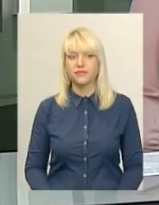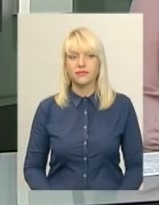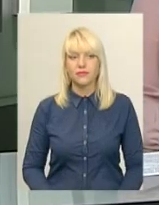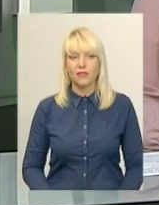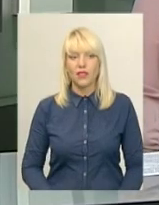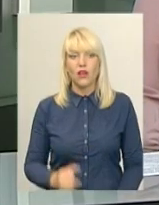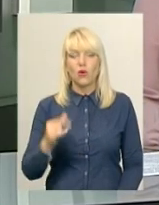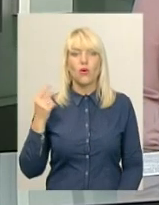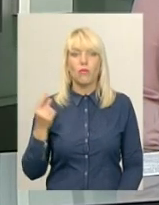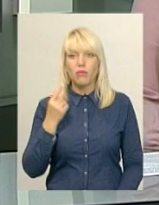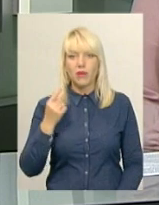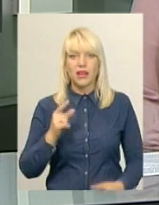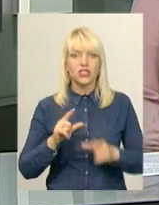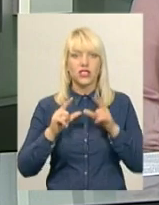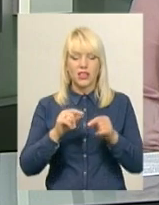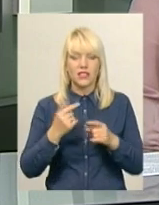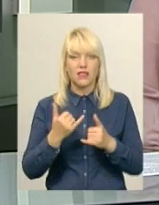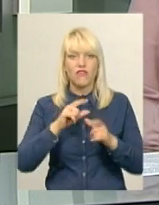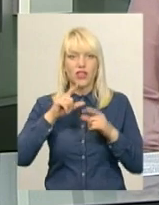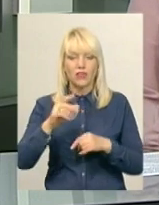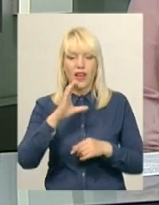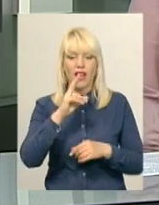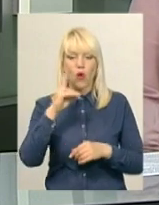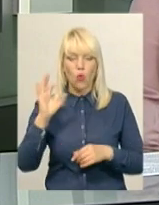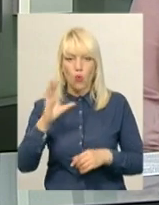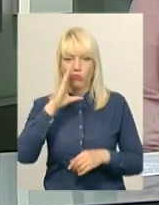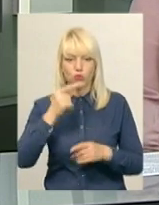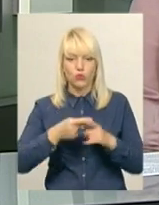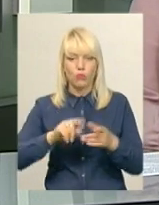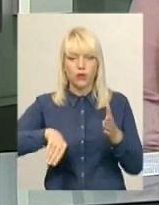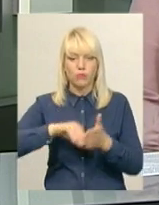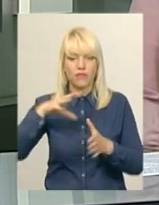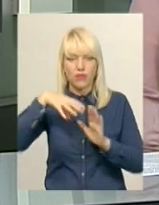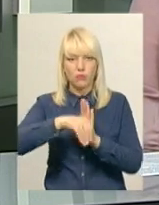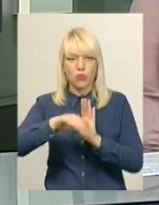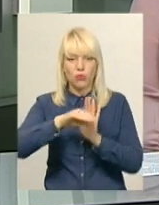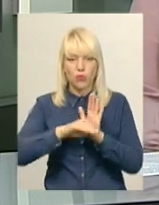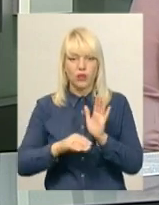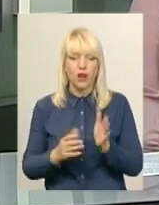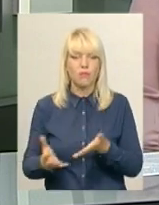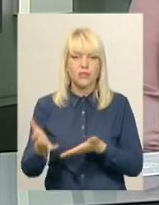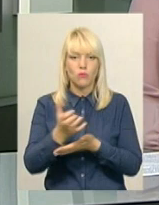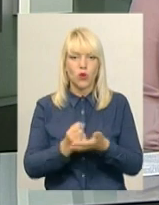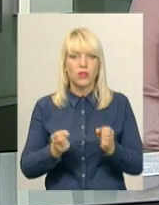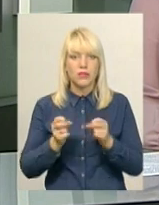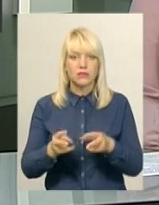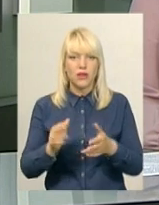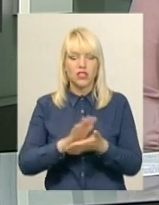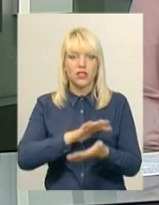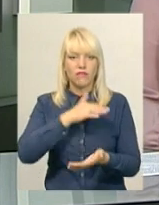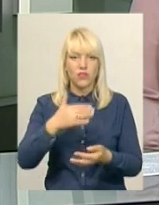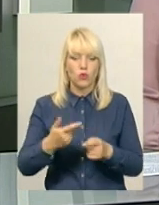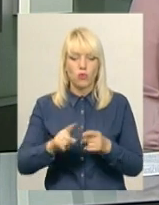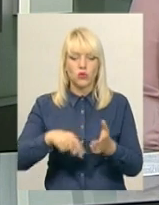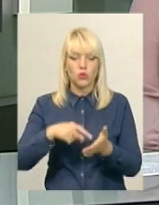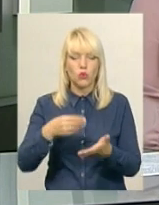У перший рейс сьогодні виїхав хмельницький екобус. Його придбали у рамках програми збору небезпечних відходів. Із міського бюджету